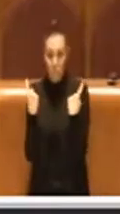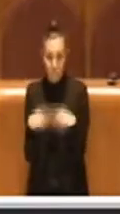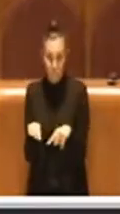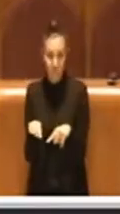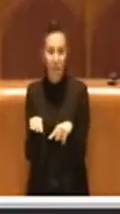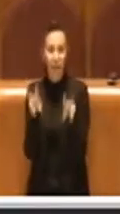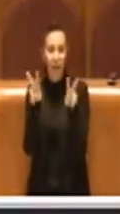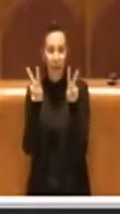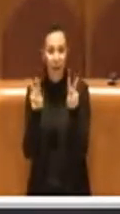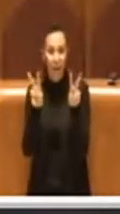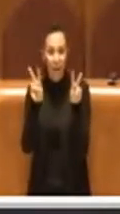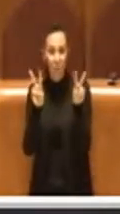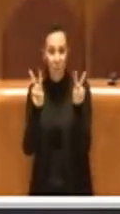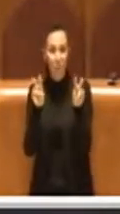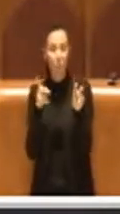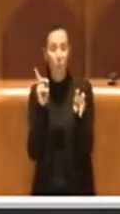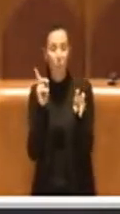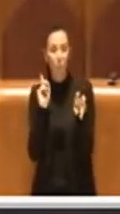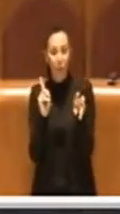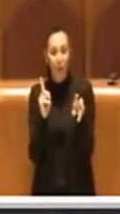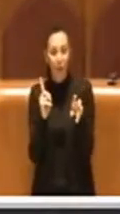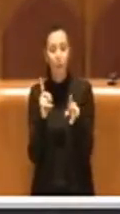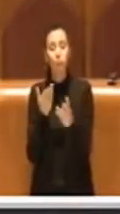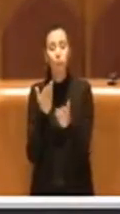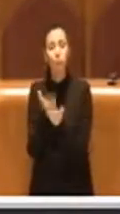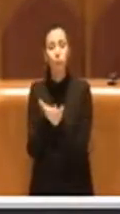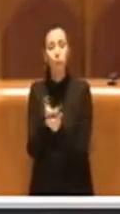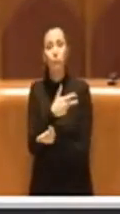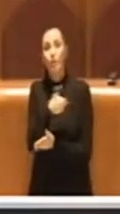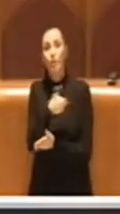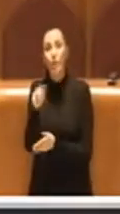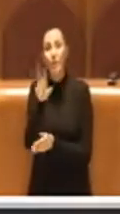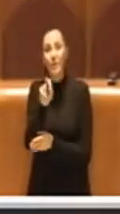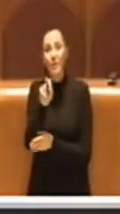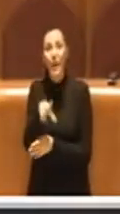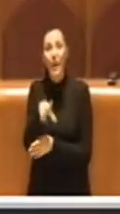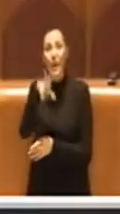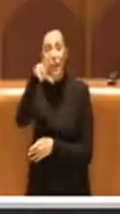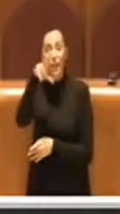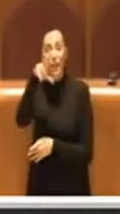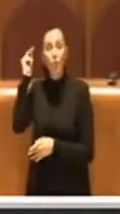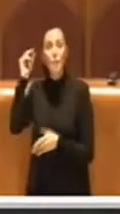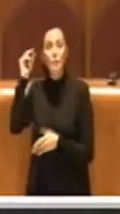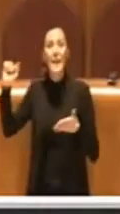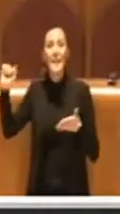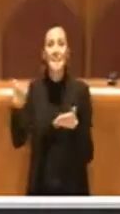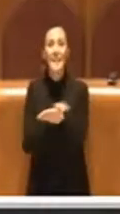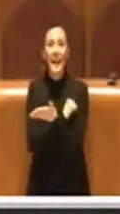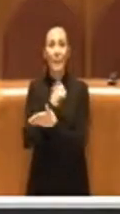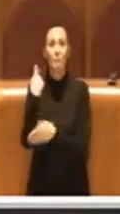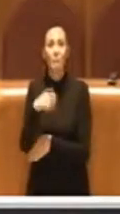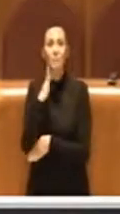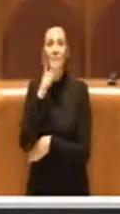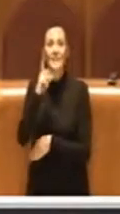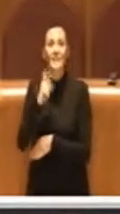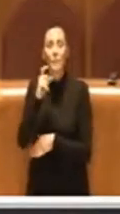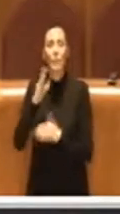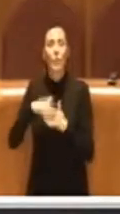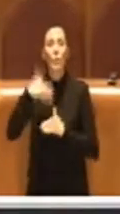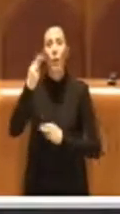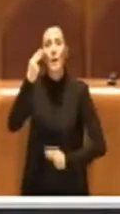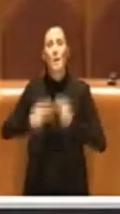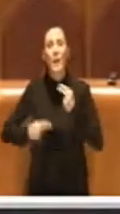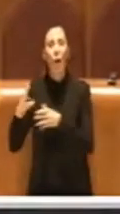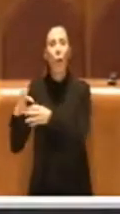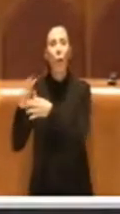riconoscimento a sanatoria di un debito fuori bilancio relativo